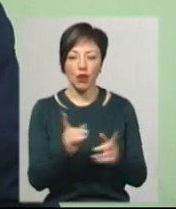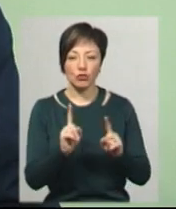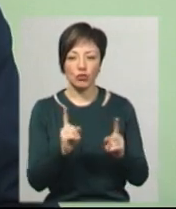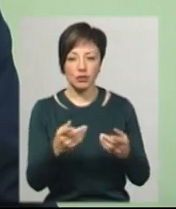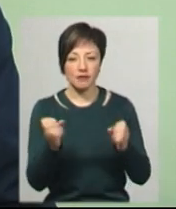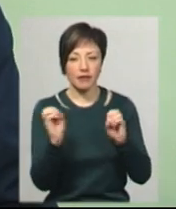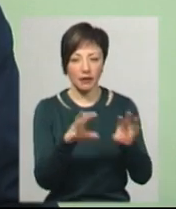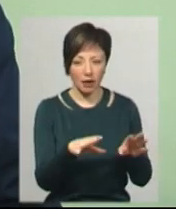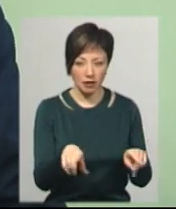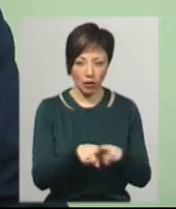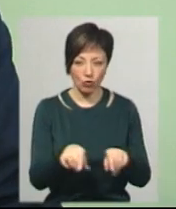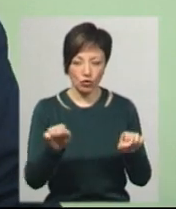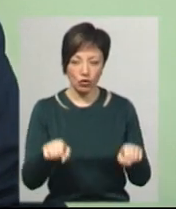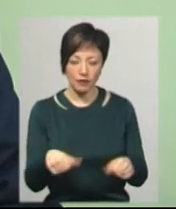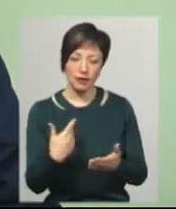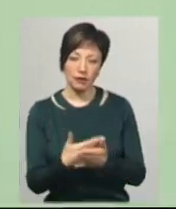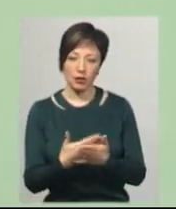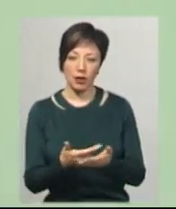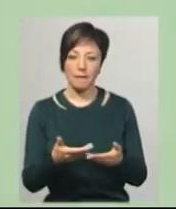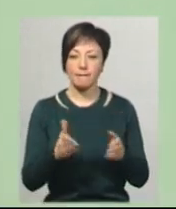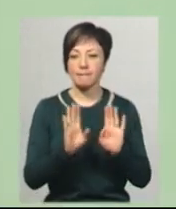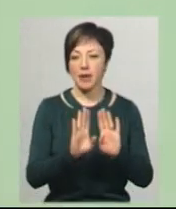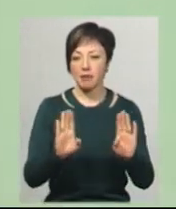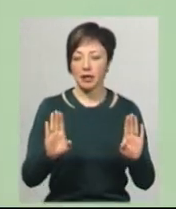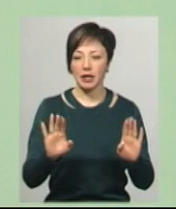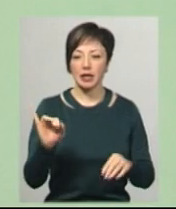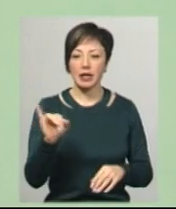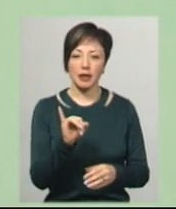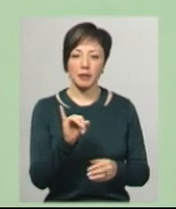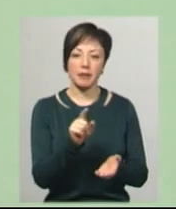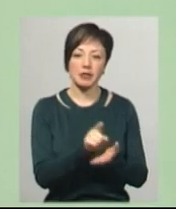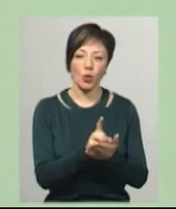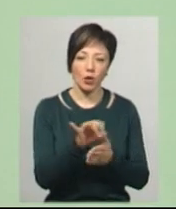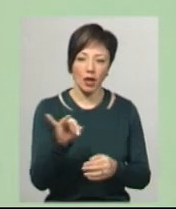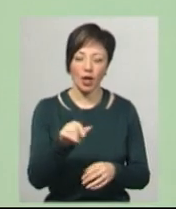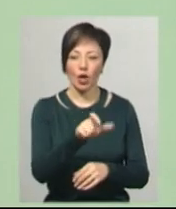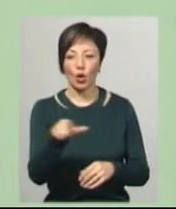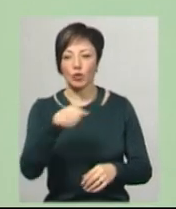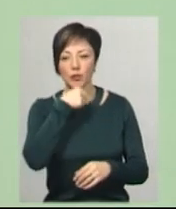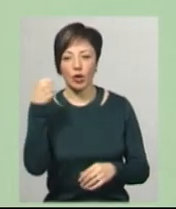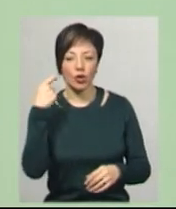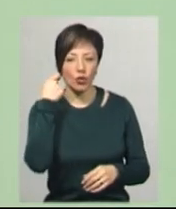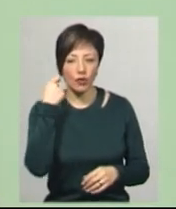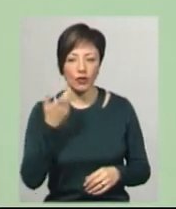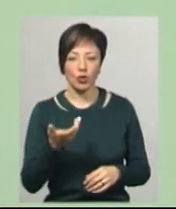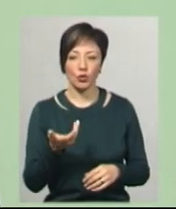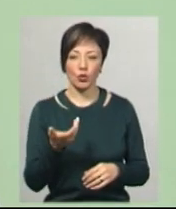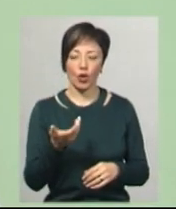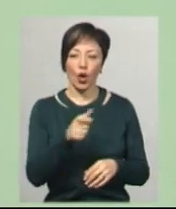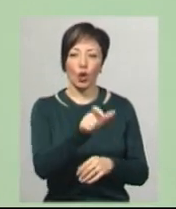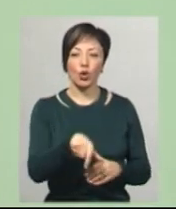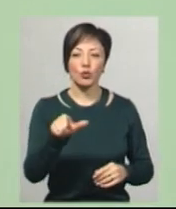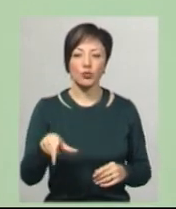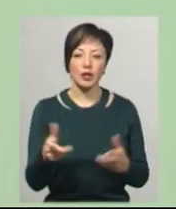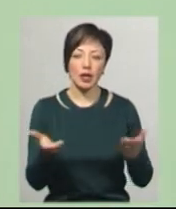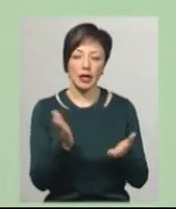віддати, таку можливість, допустимо, меблі. І пенсіонери, люди похилого віку, люди,